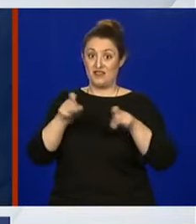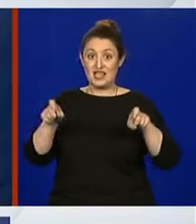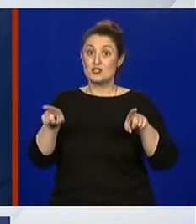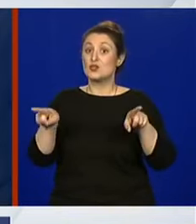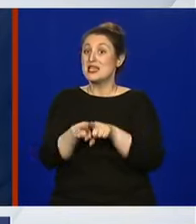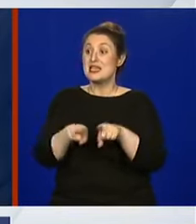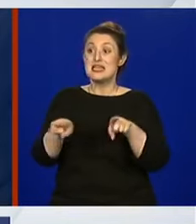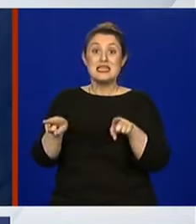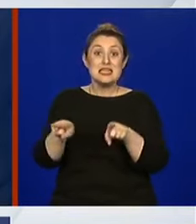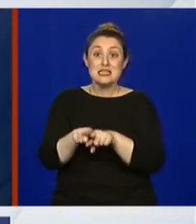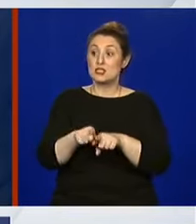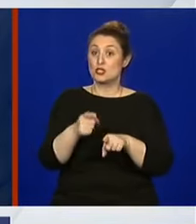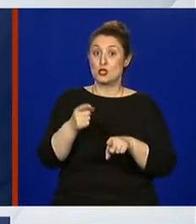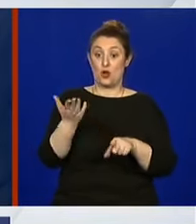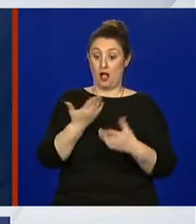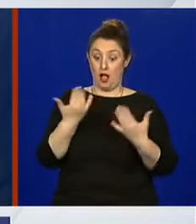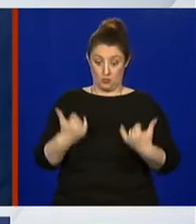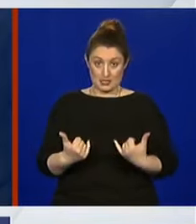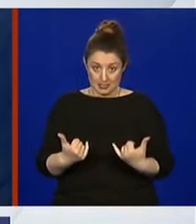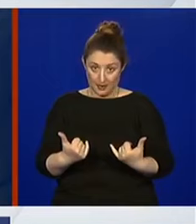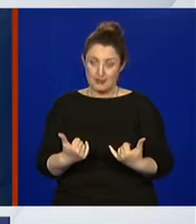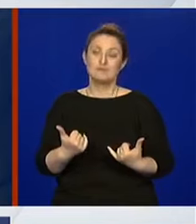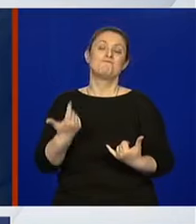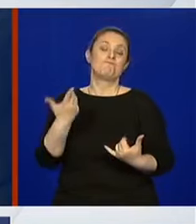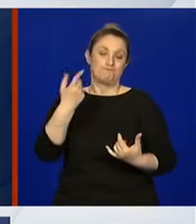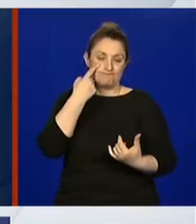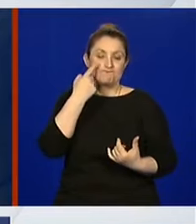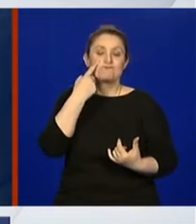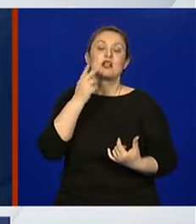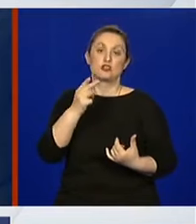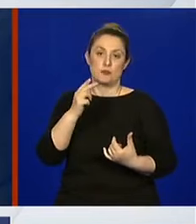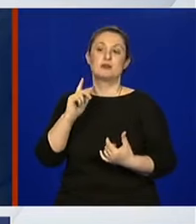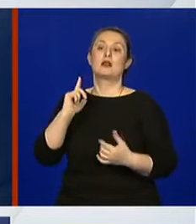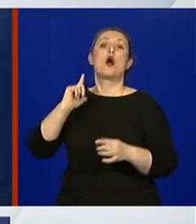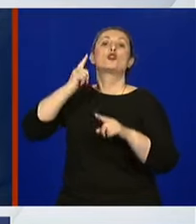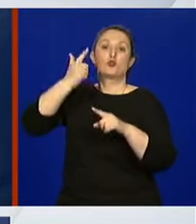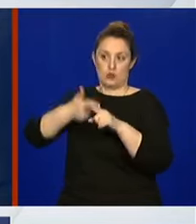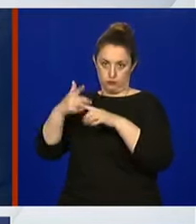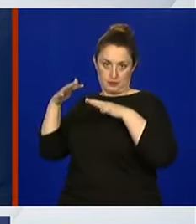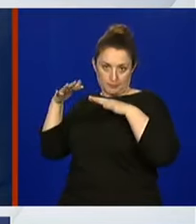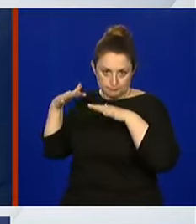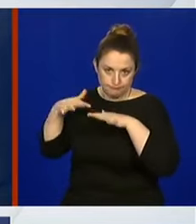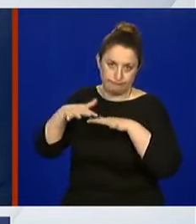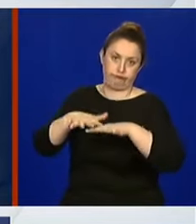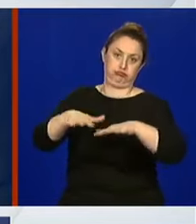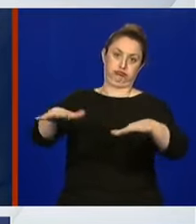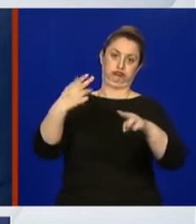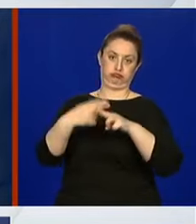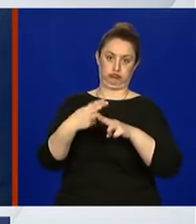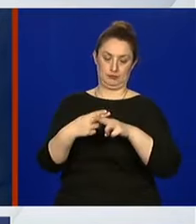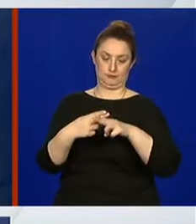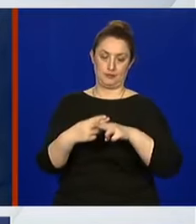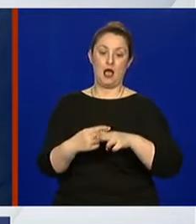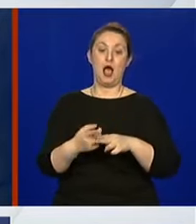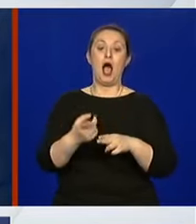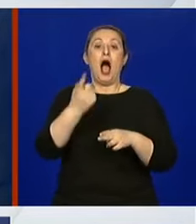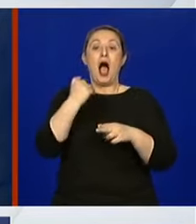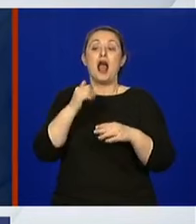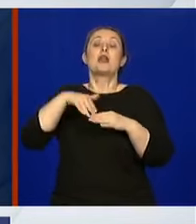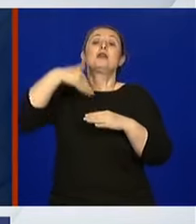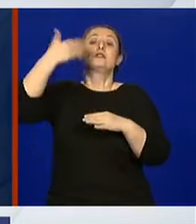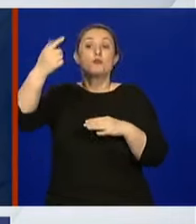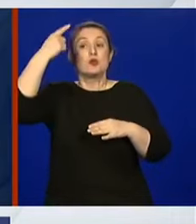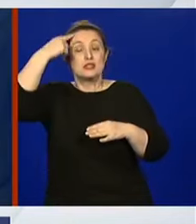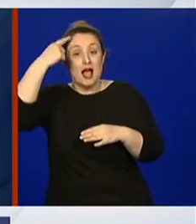kakve ima sada, vrlo je vjerojatno da će doći do drugog vala. Ali ja uvijek kažem, tada ćemo znati puno više nego što